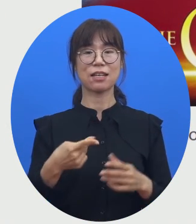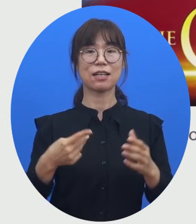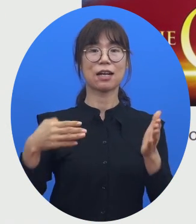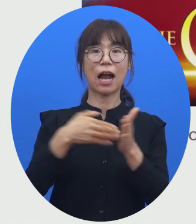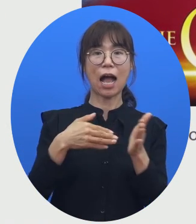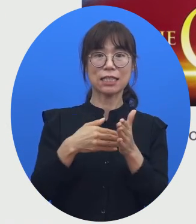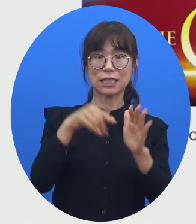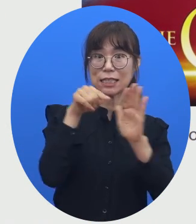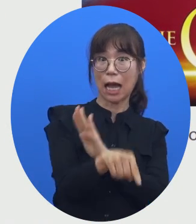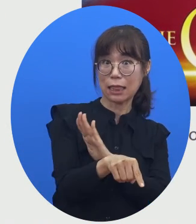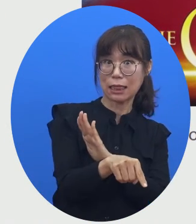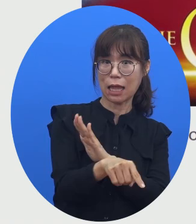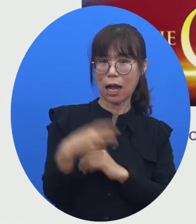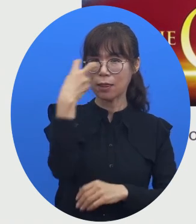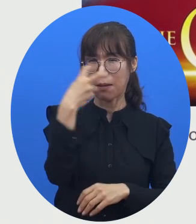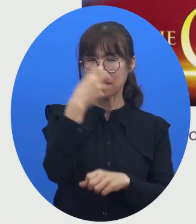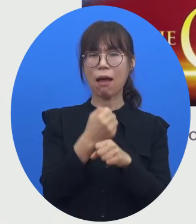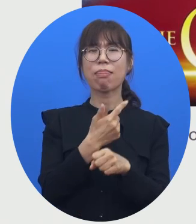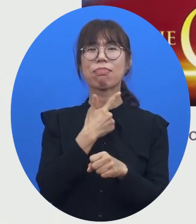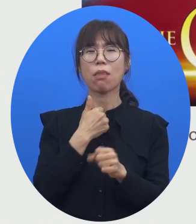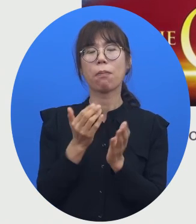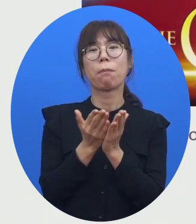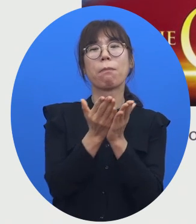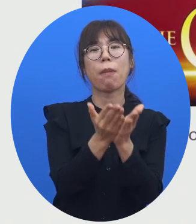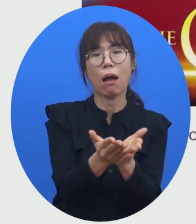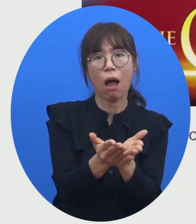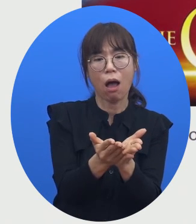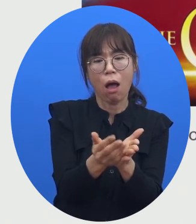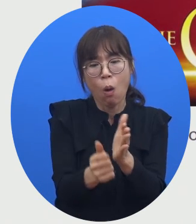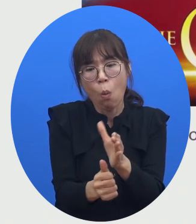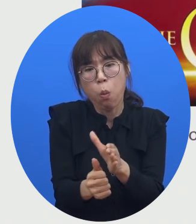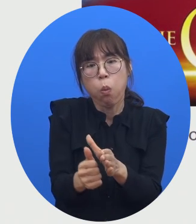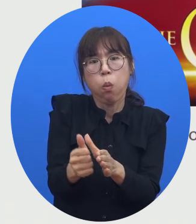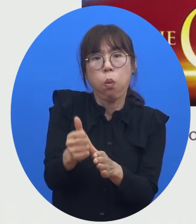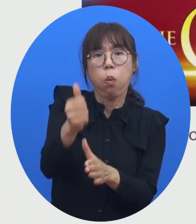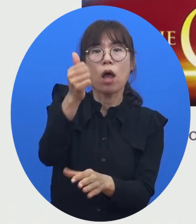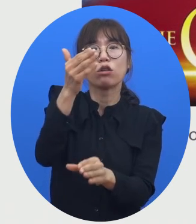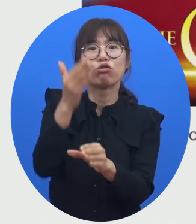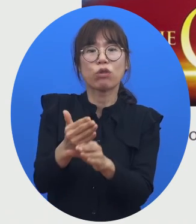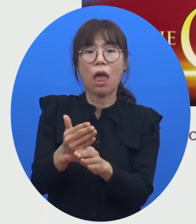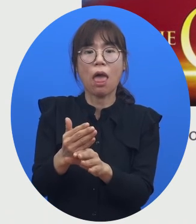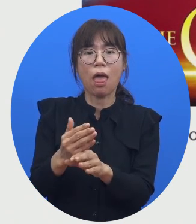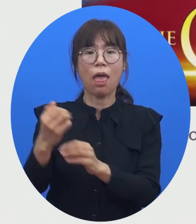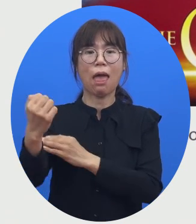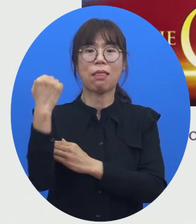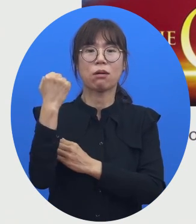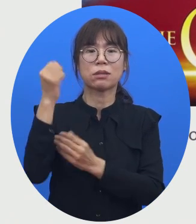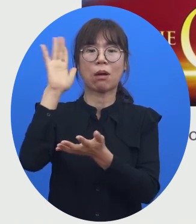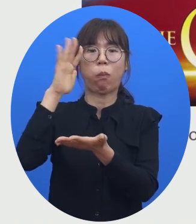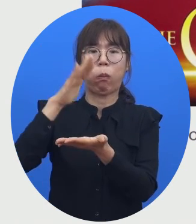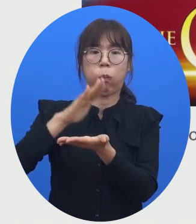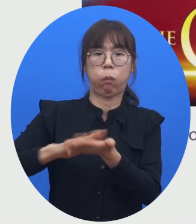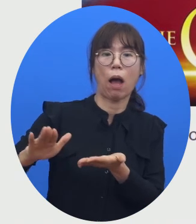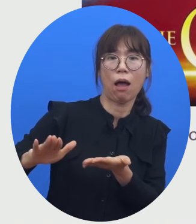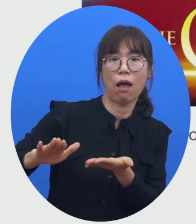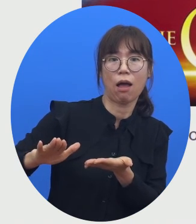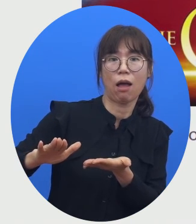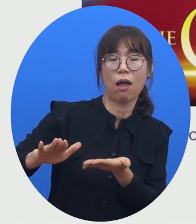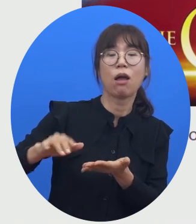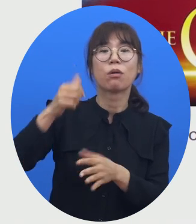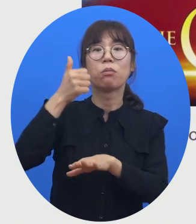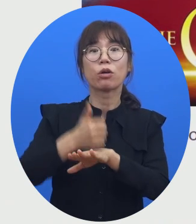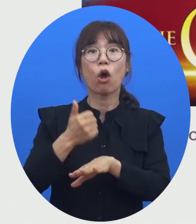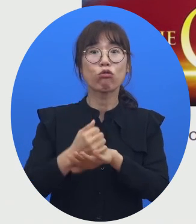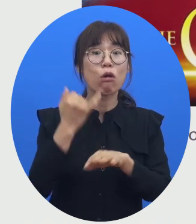밖으로 나오면서 연료가 다 소진해버리는 거예요. 그래서 연료가 소진해서 해저 지형에